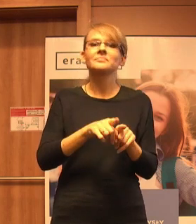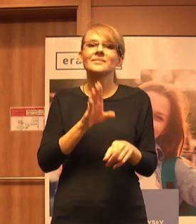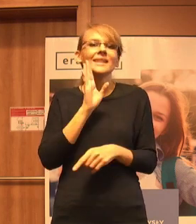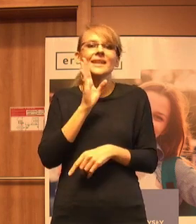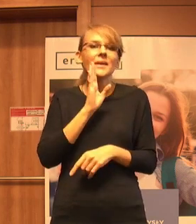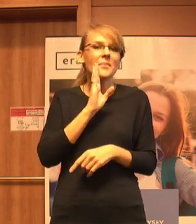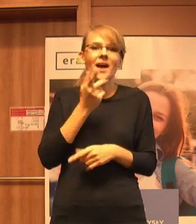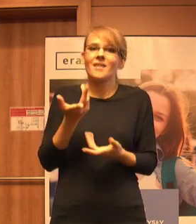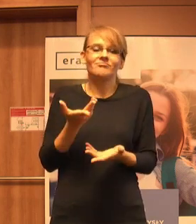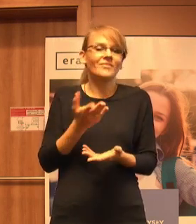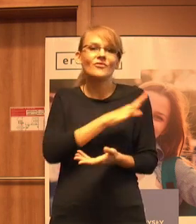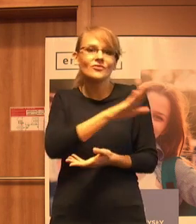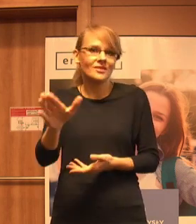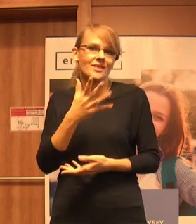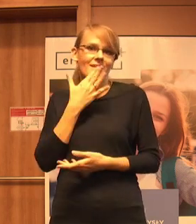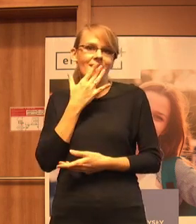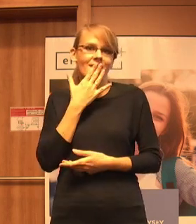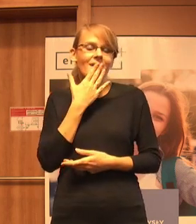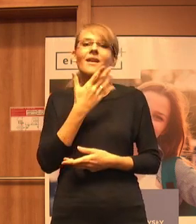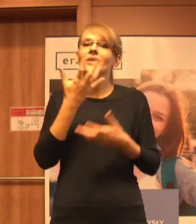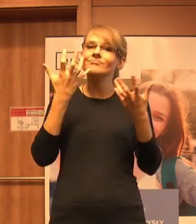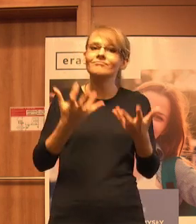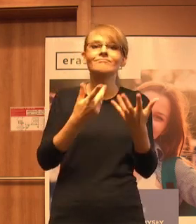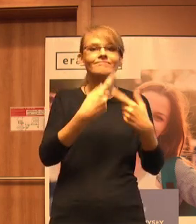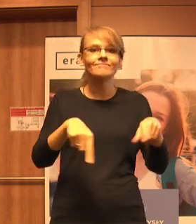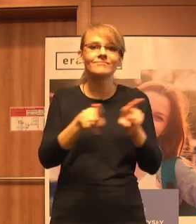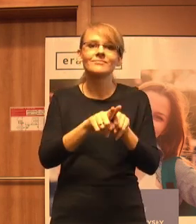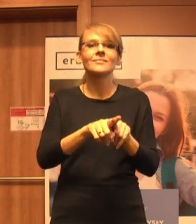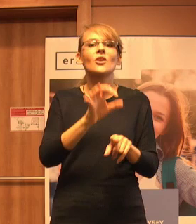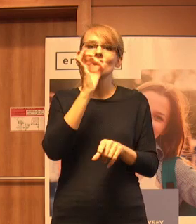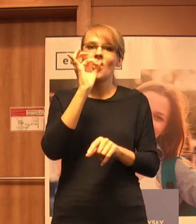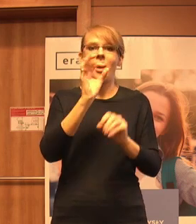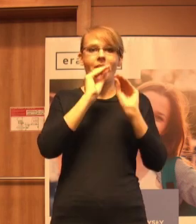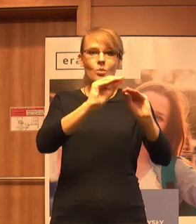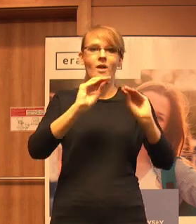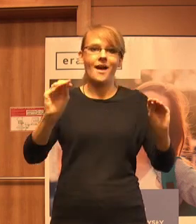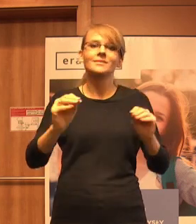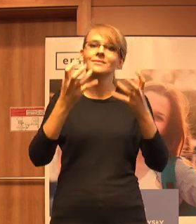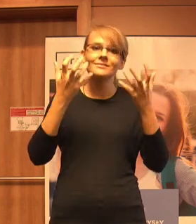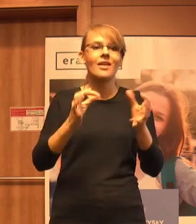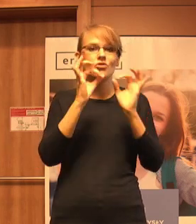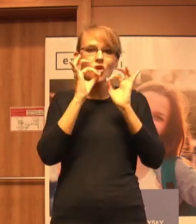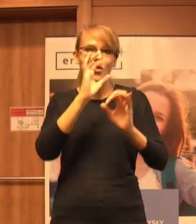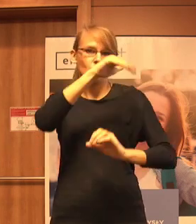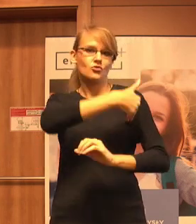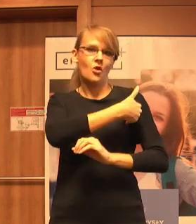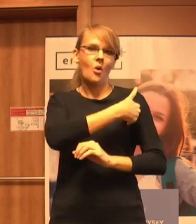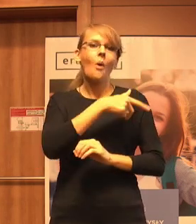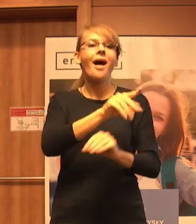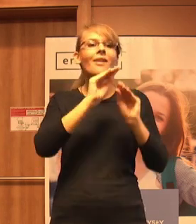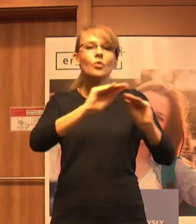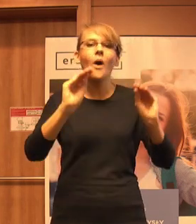wszystkim należy na sercu, czyli realizowaniu dobrej edukacji, dobrej szkoły, wysokiej jakości